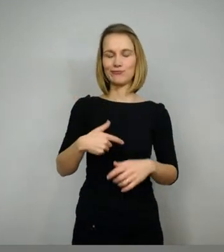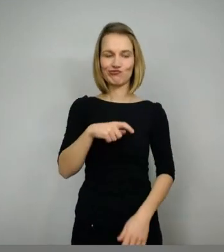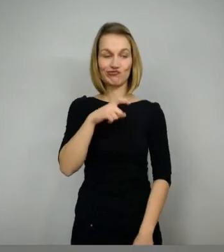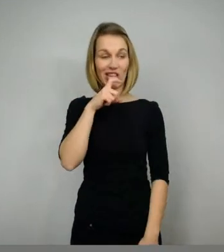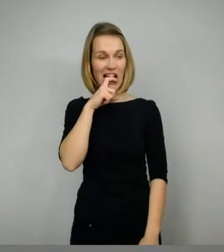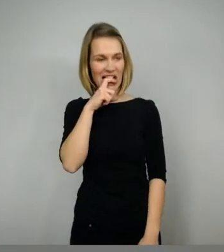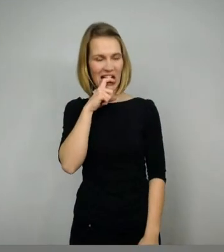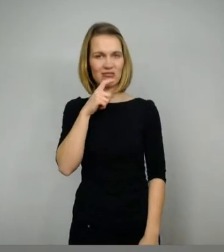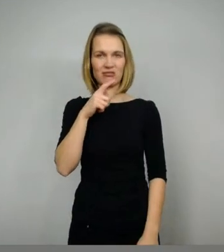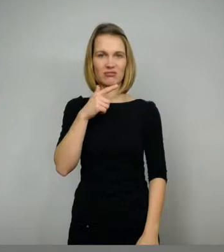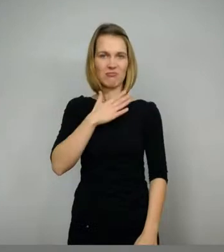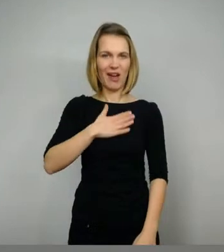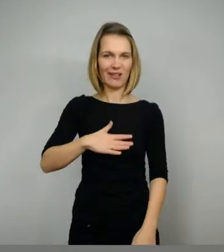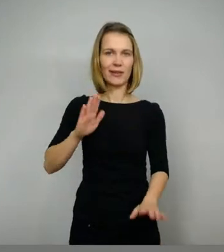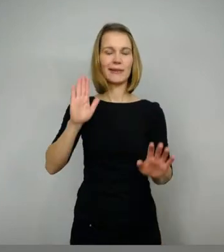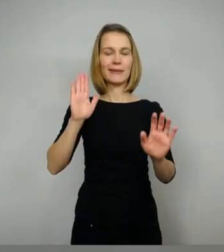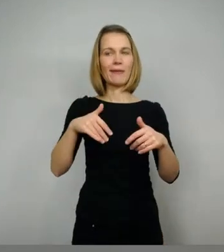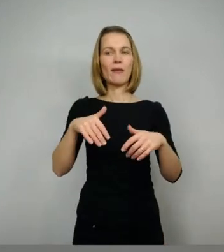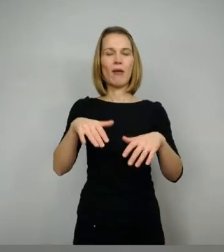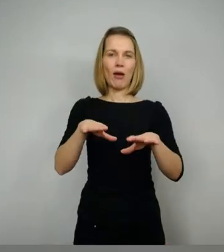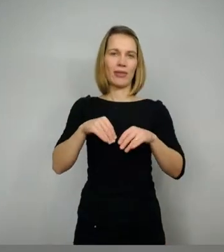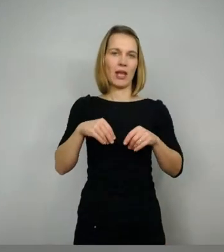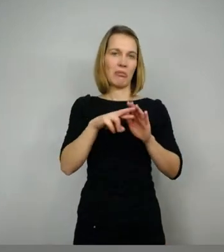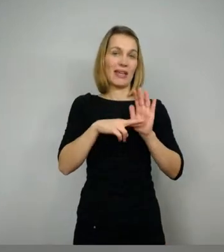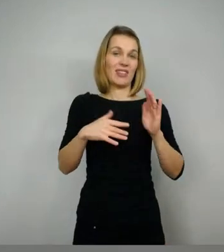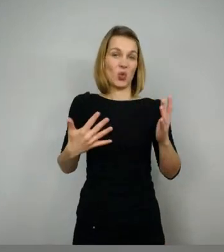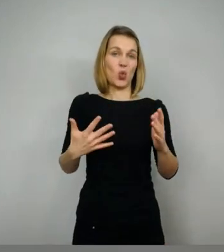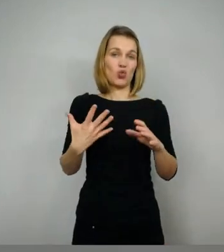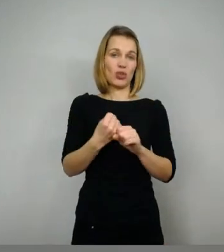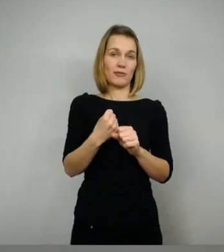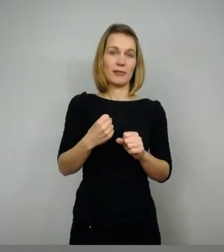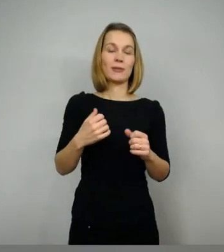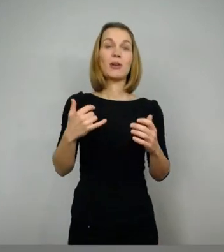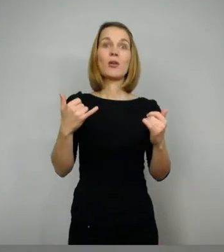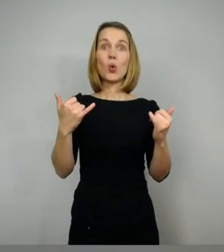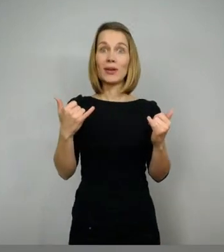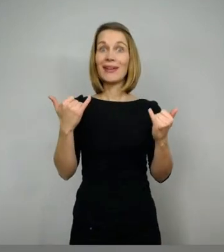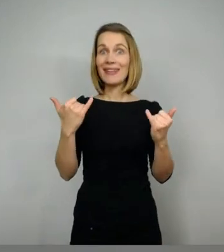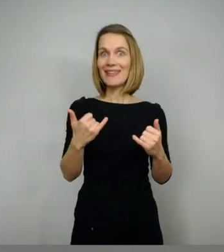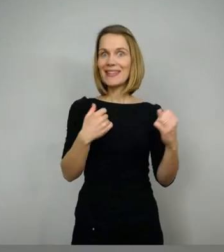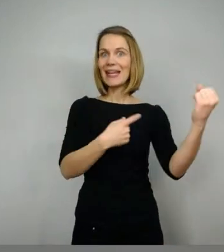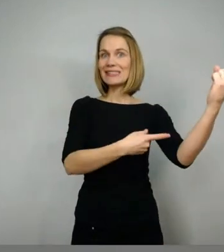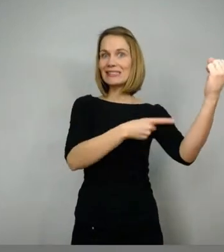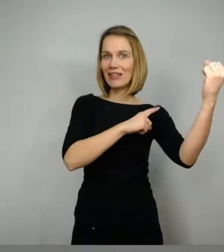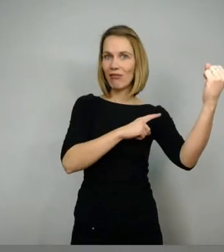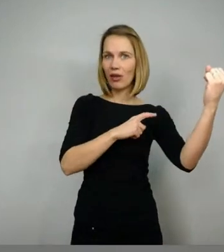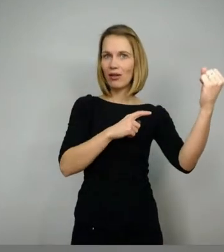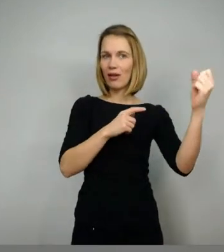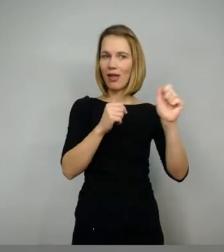und derweil Siegfried, Gunther jetzt hierbei geholfen hat, darf Siegfried jetzt endlich seine Gräbenhild bekommen.